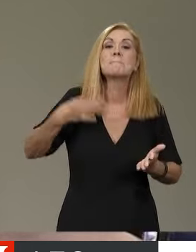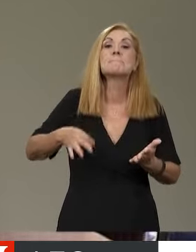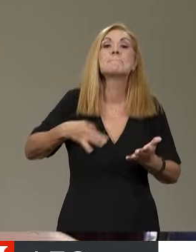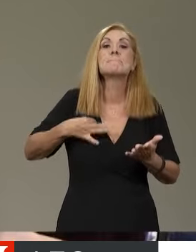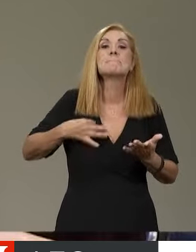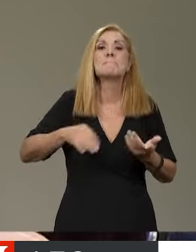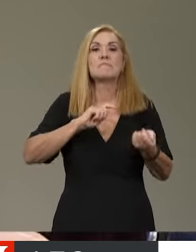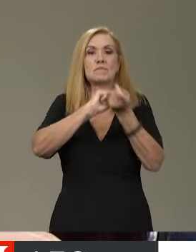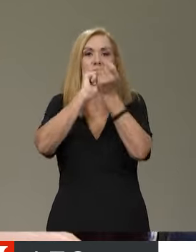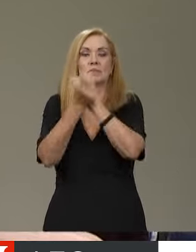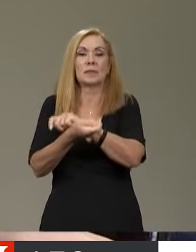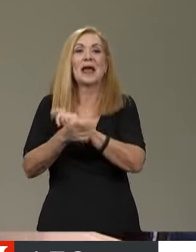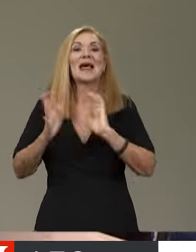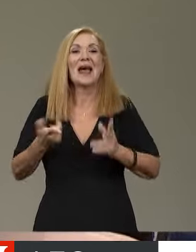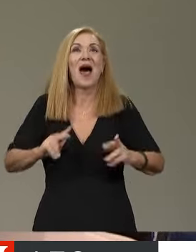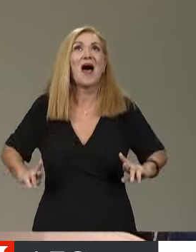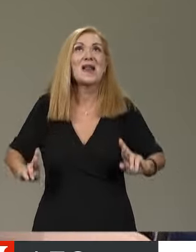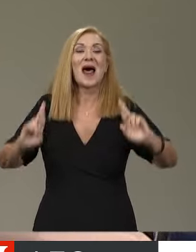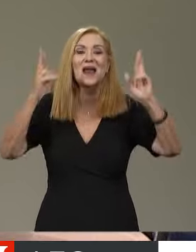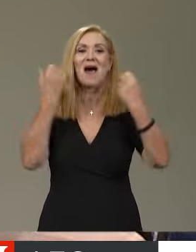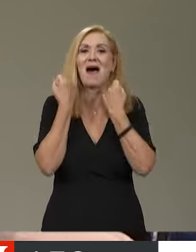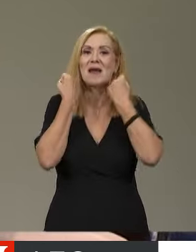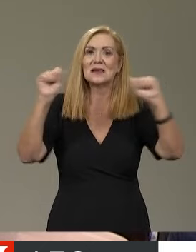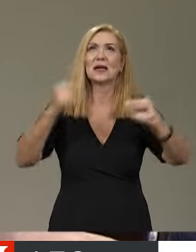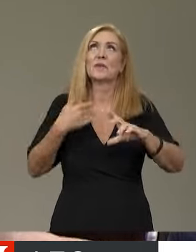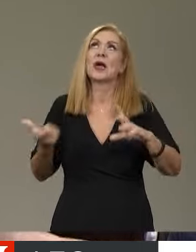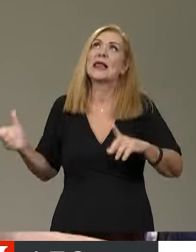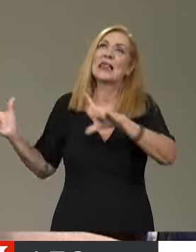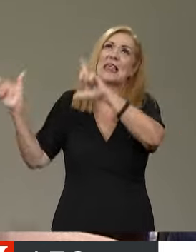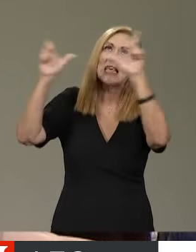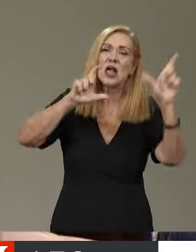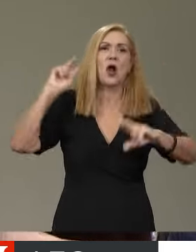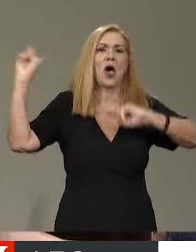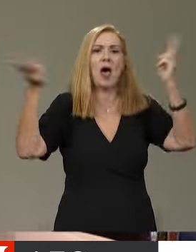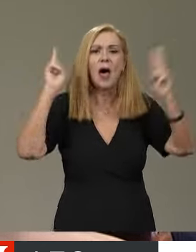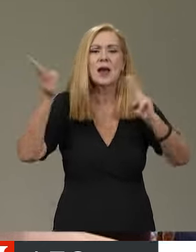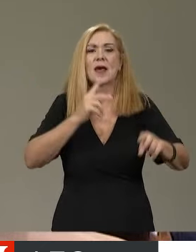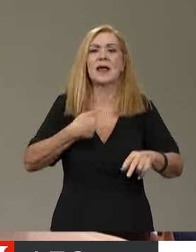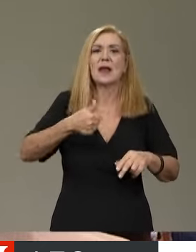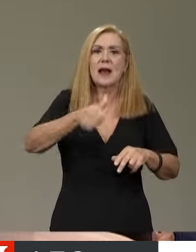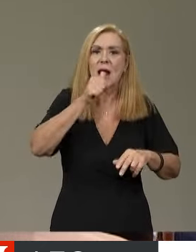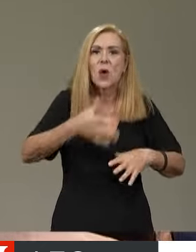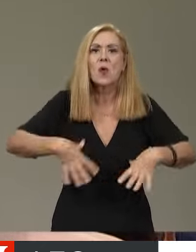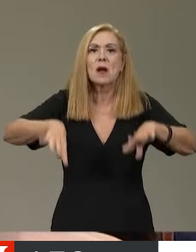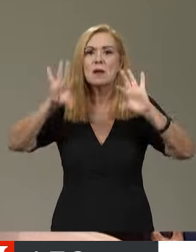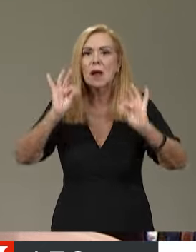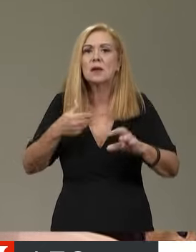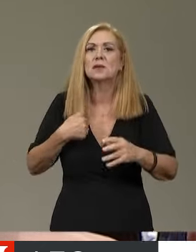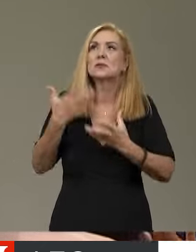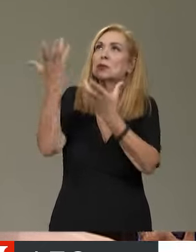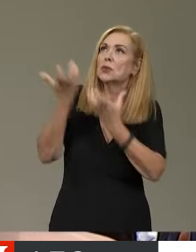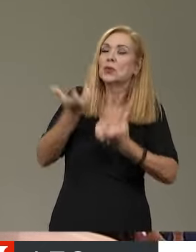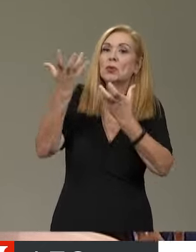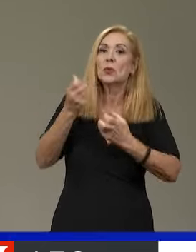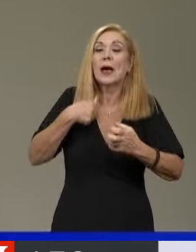Ώστε η επιδιωκόμενη ενεργειακή αυτονομία μέσω του ήλιου, του αέρα, των νερών, να αρχίσει να αποτυπώνεται πιο συστηματικά στα